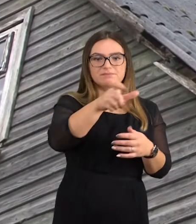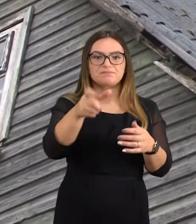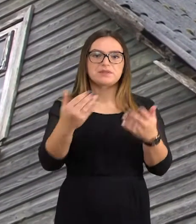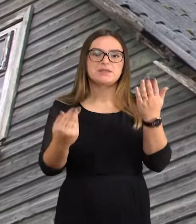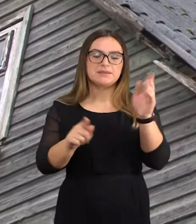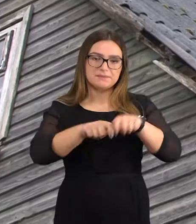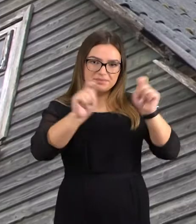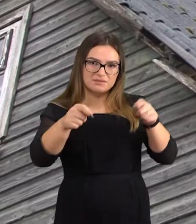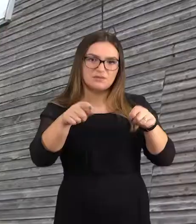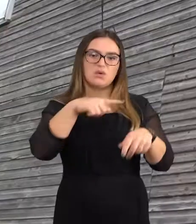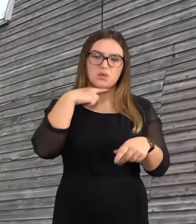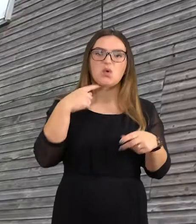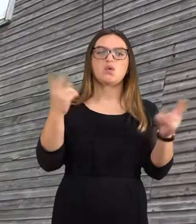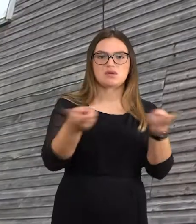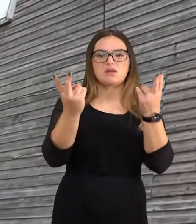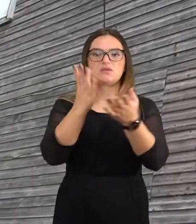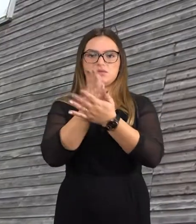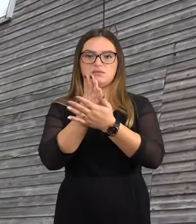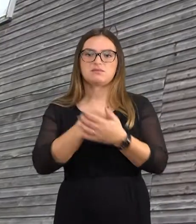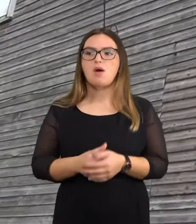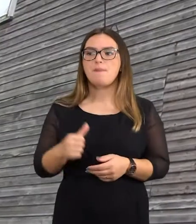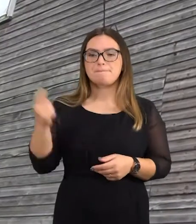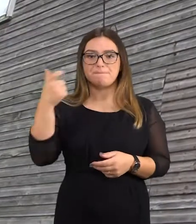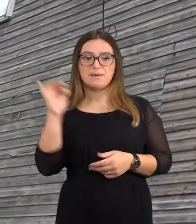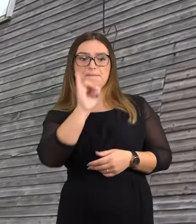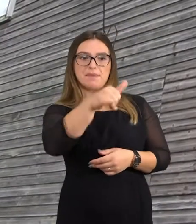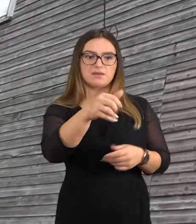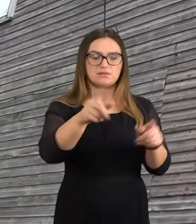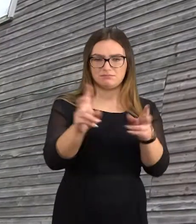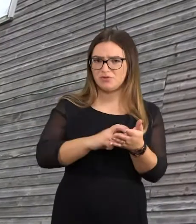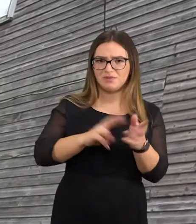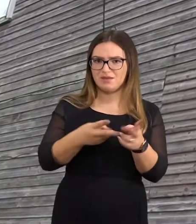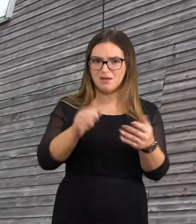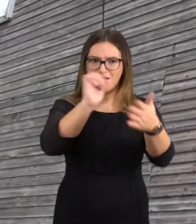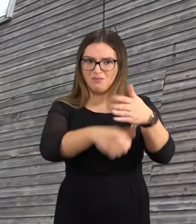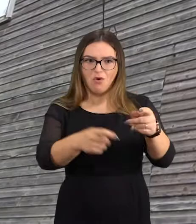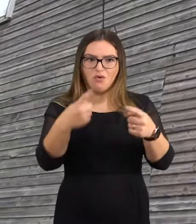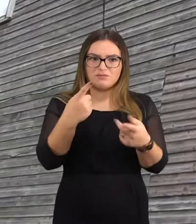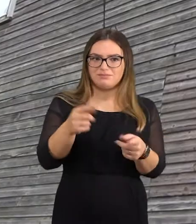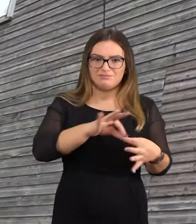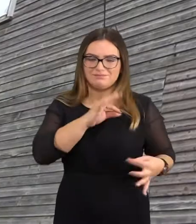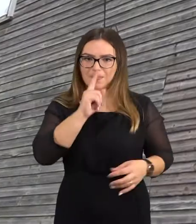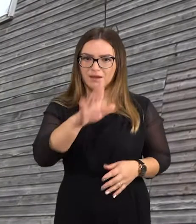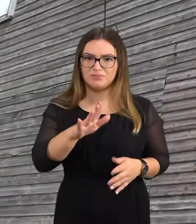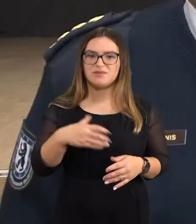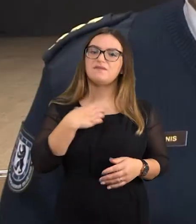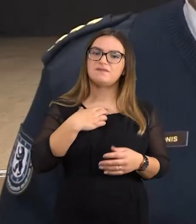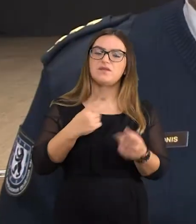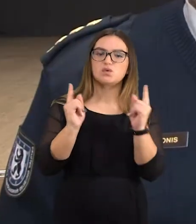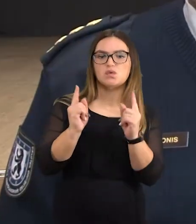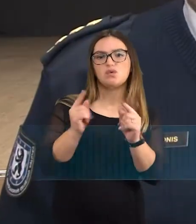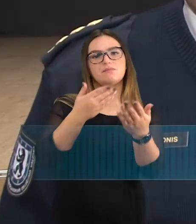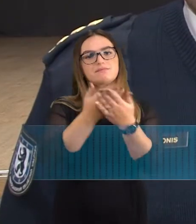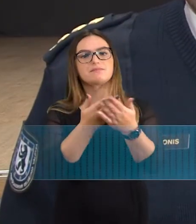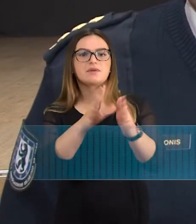pavojus padidėja. Pareigūnų vizito jokių būdų nereikėtų bijoti, jis skirtas nebaus tergazdinti, o pačių gyventojų saugumui. Ir